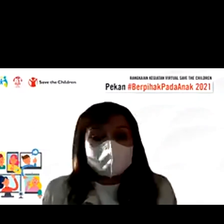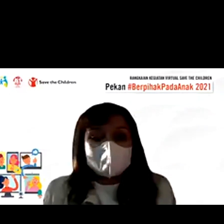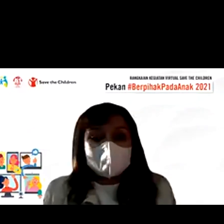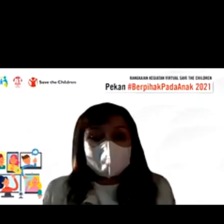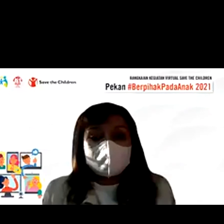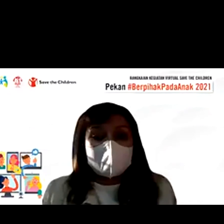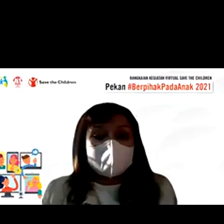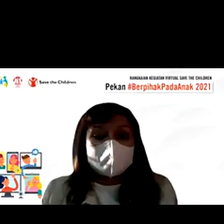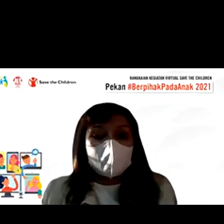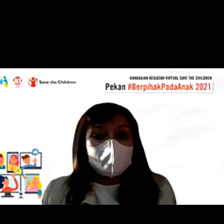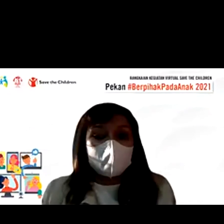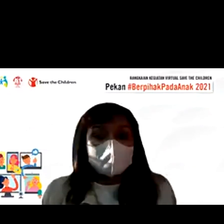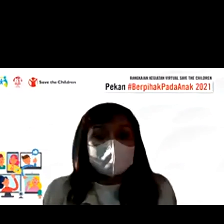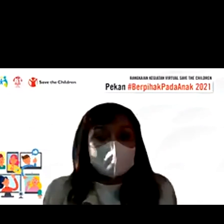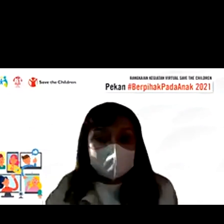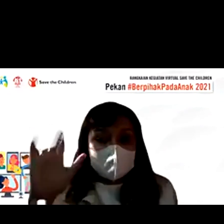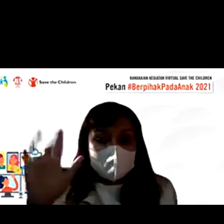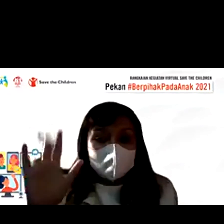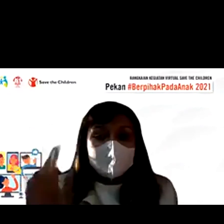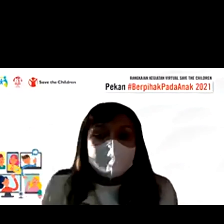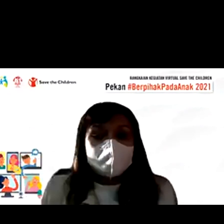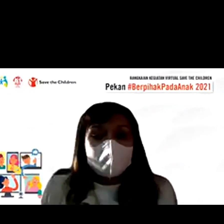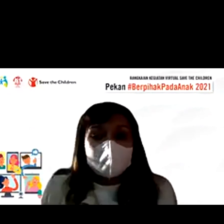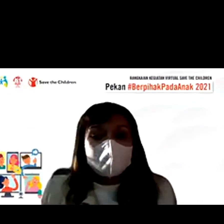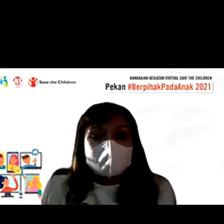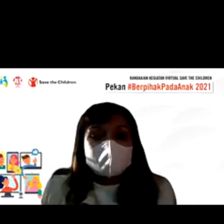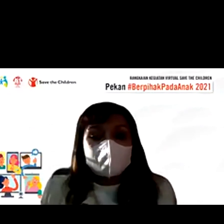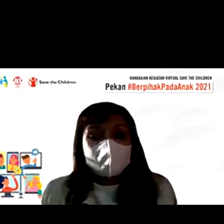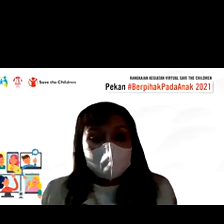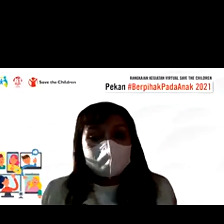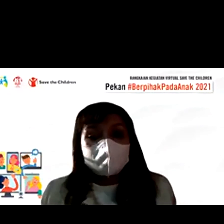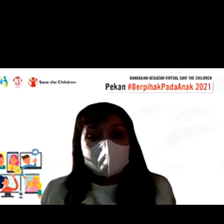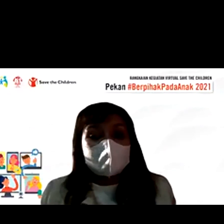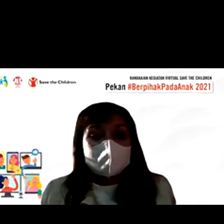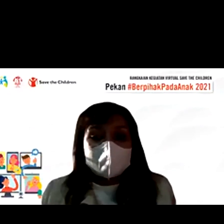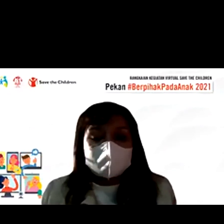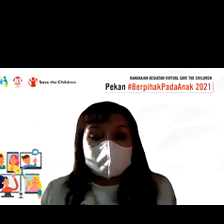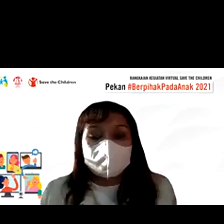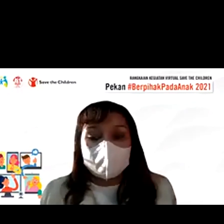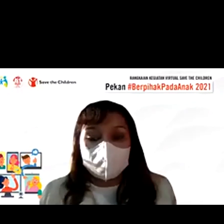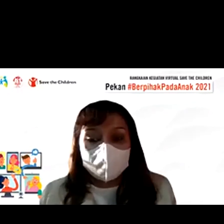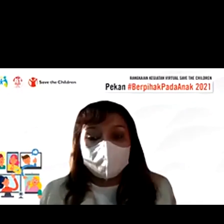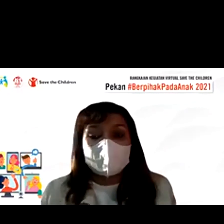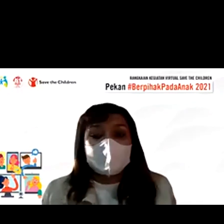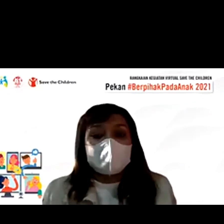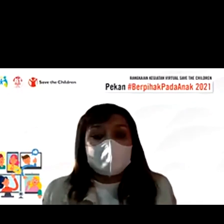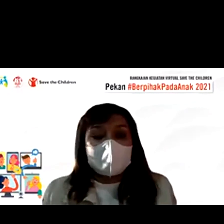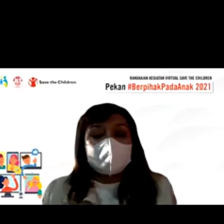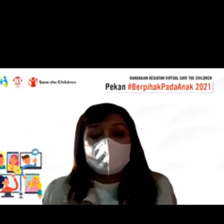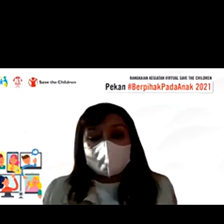dipersilahkan menekan tombol raise hand kemudian dipersilahkan juga menyebutkan identitasnya terlebih dahulu